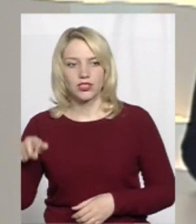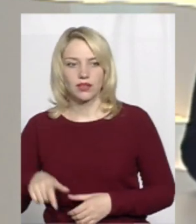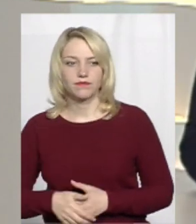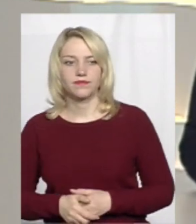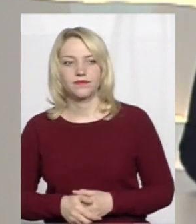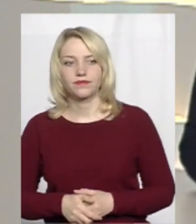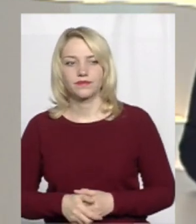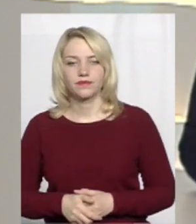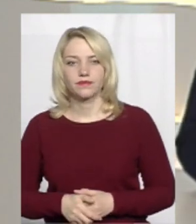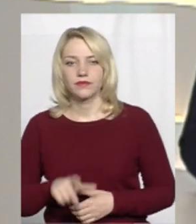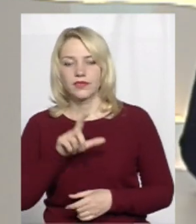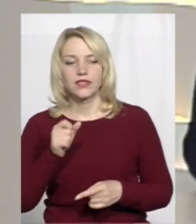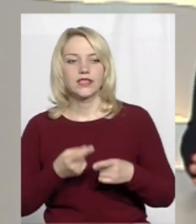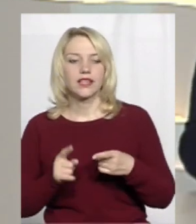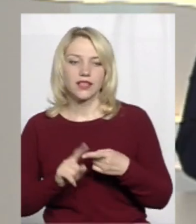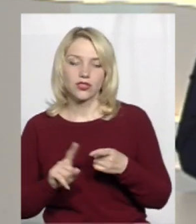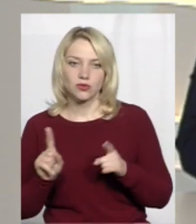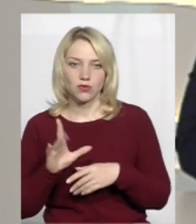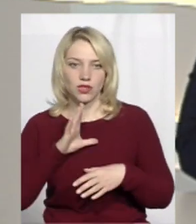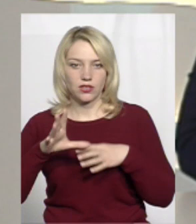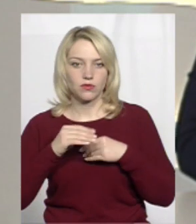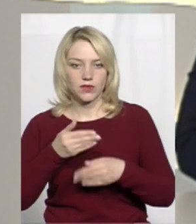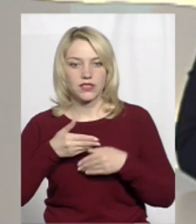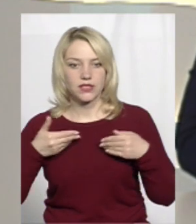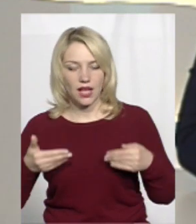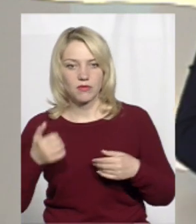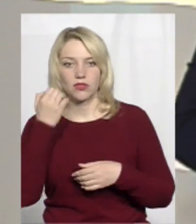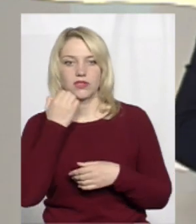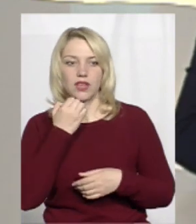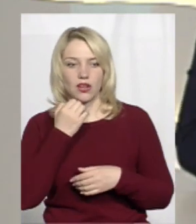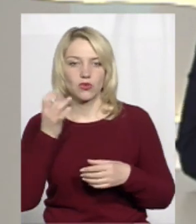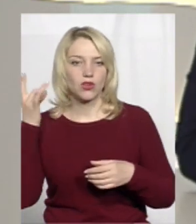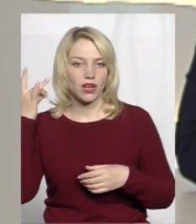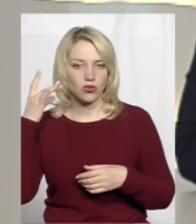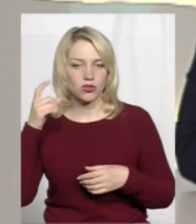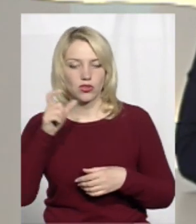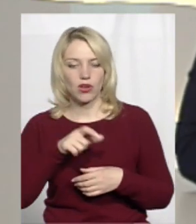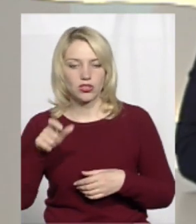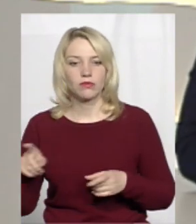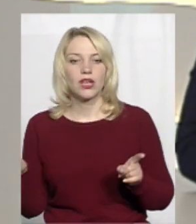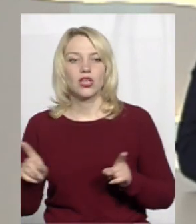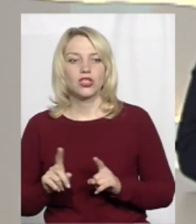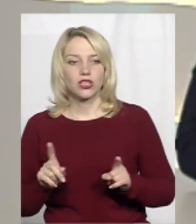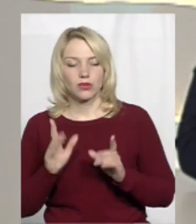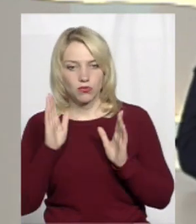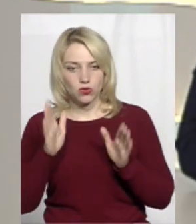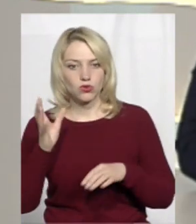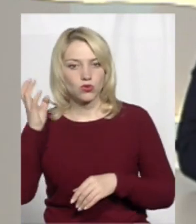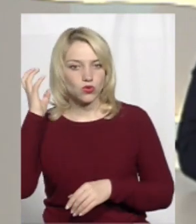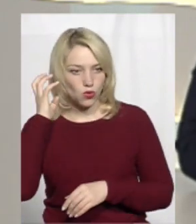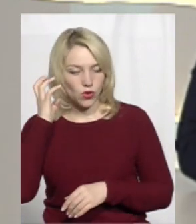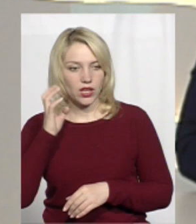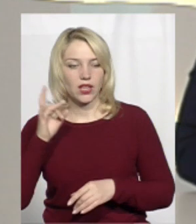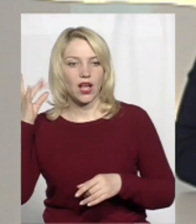за те, що були з нами. Дякую радіослухачам, які будуть